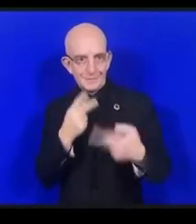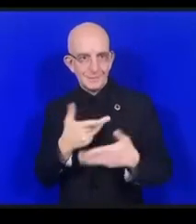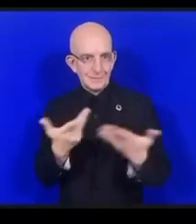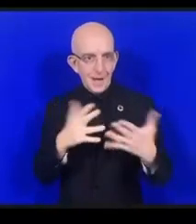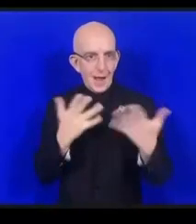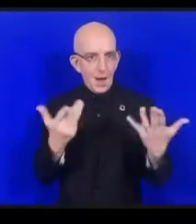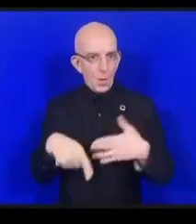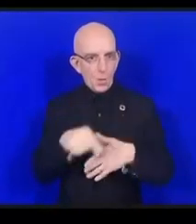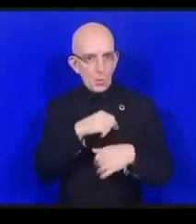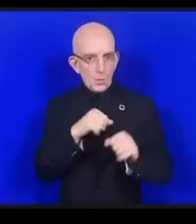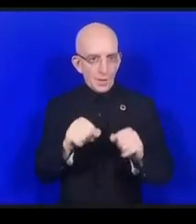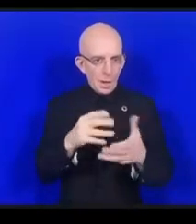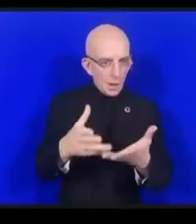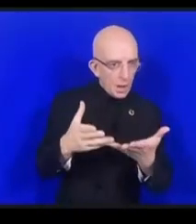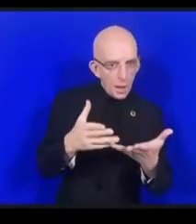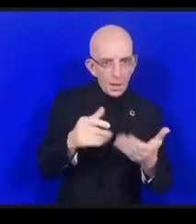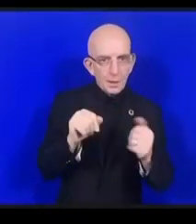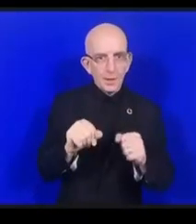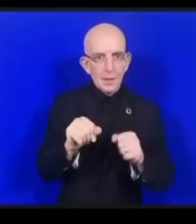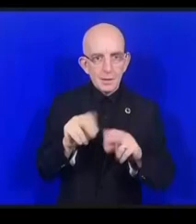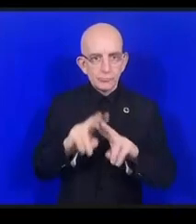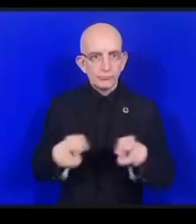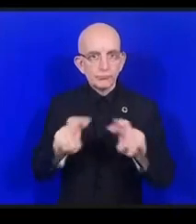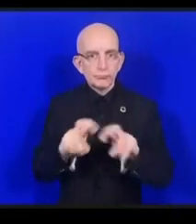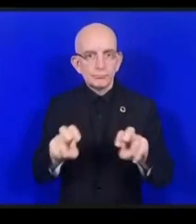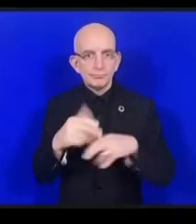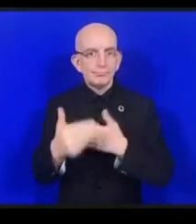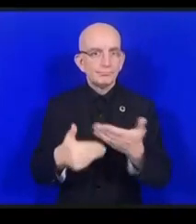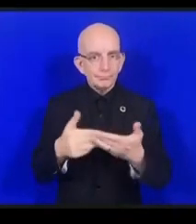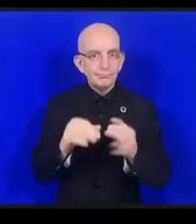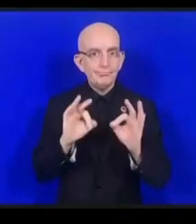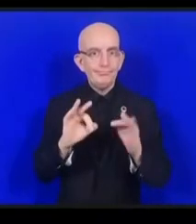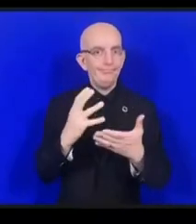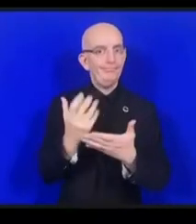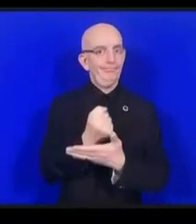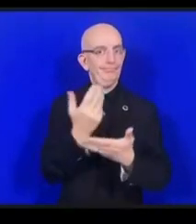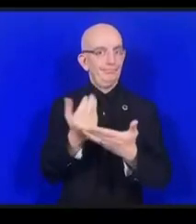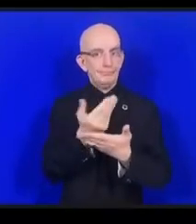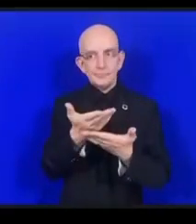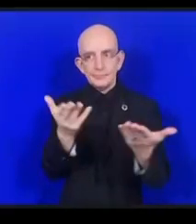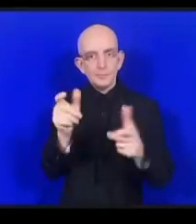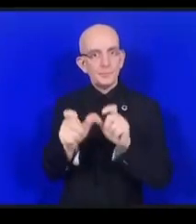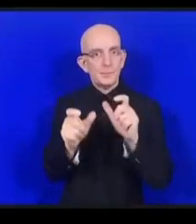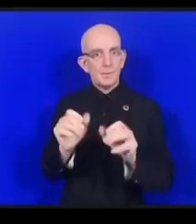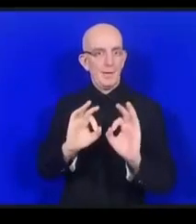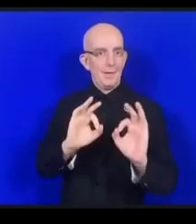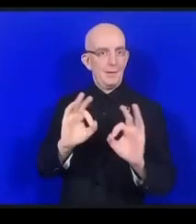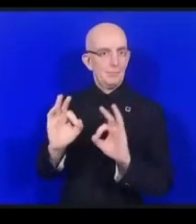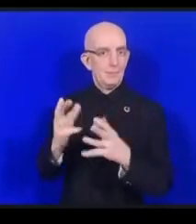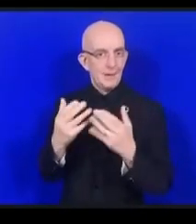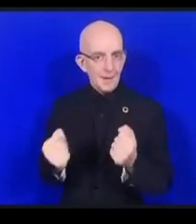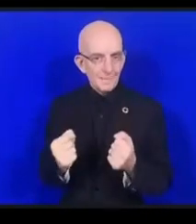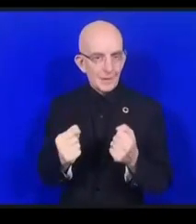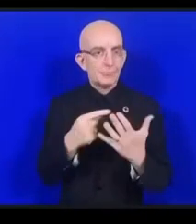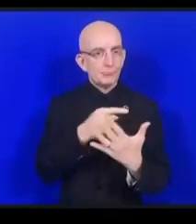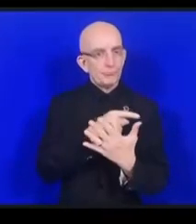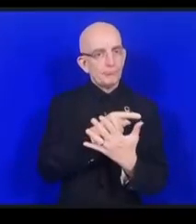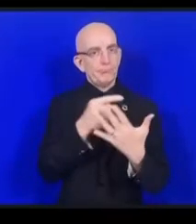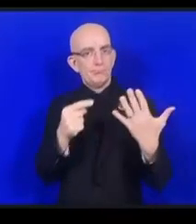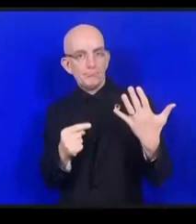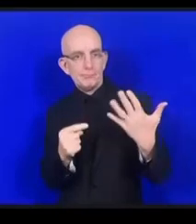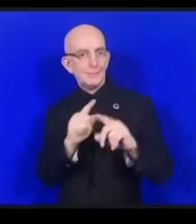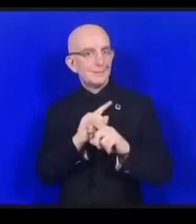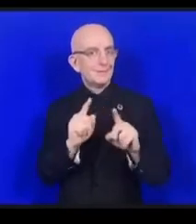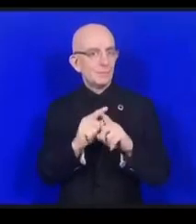pour que les humains puissent bénéficier de cela. En fait ce qui s'est passé lorsque l'on a commencé à travailler avec l'Internet des